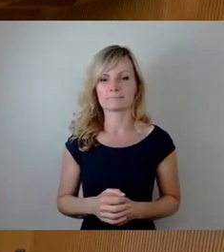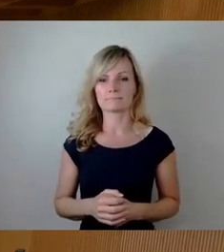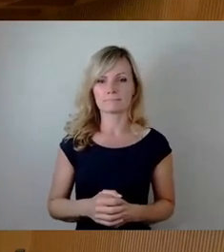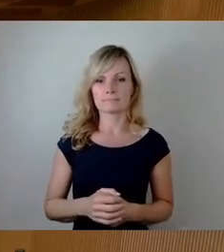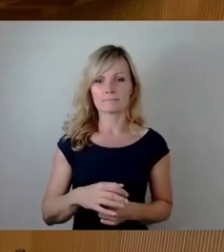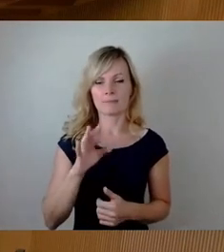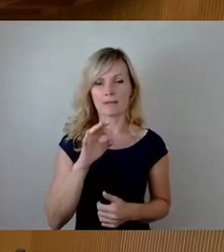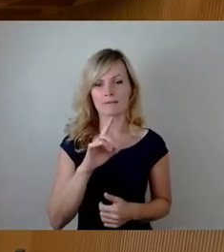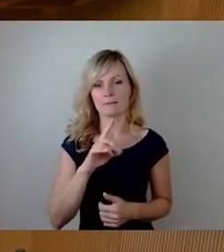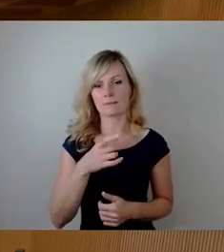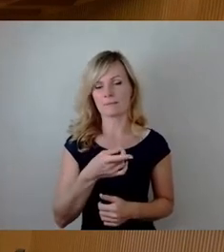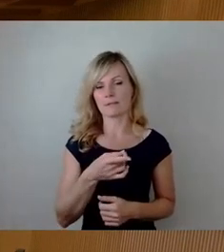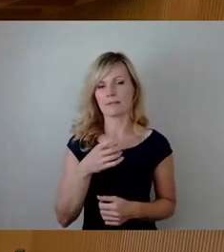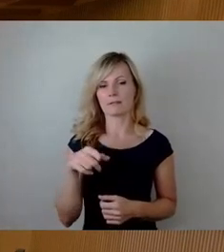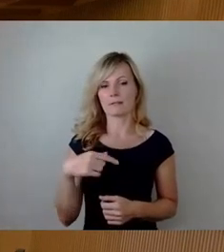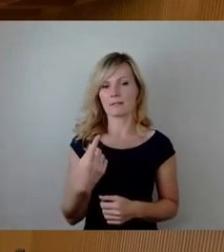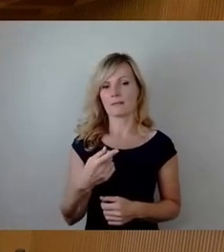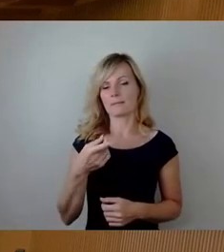ist PVP-Fraktion dran.